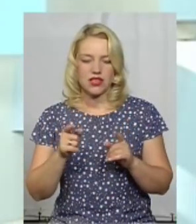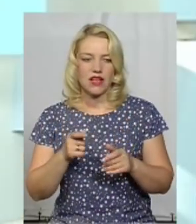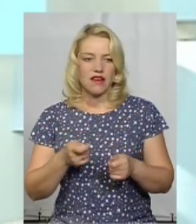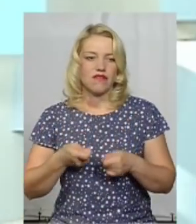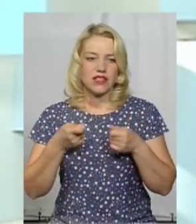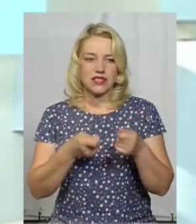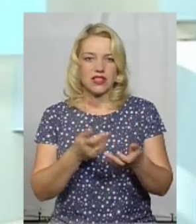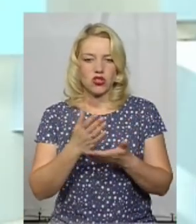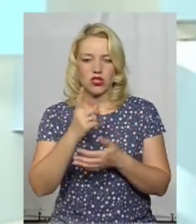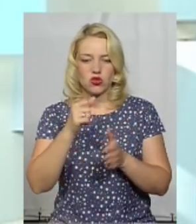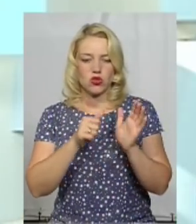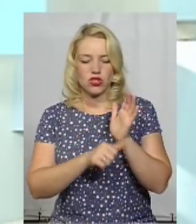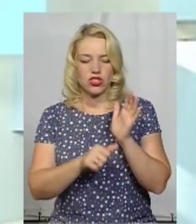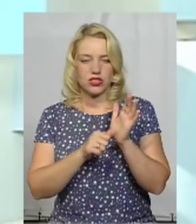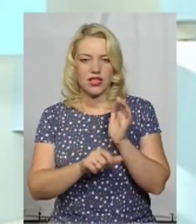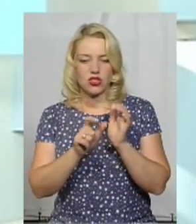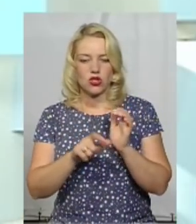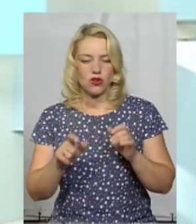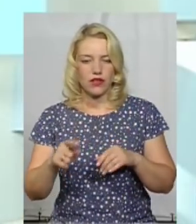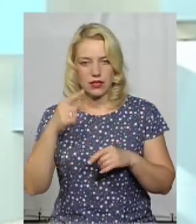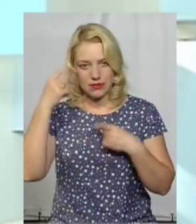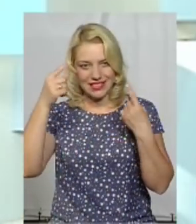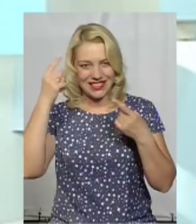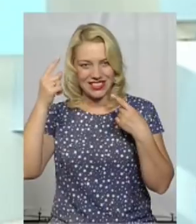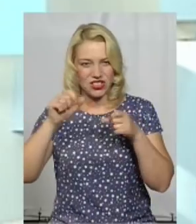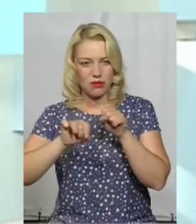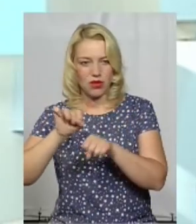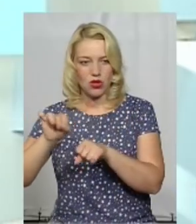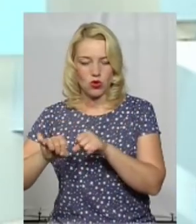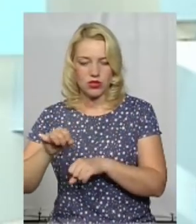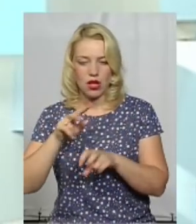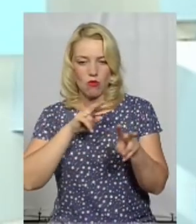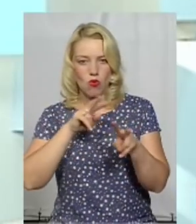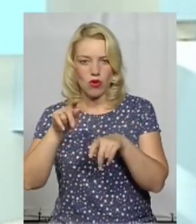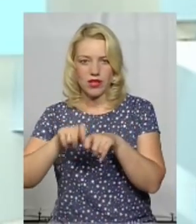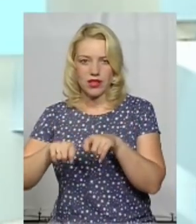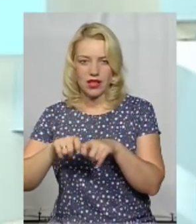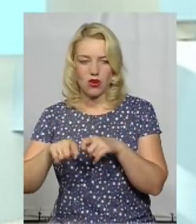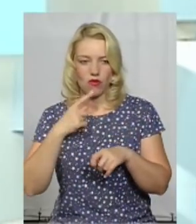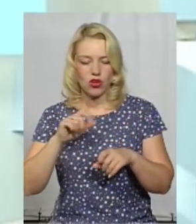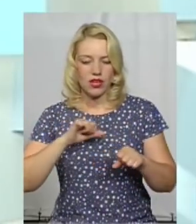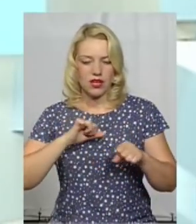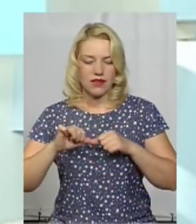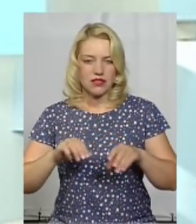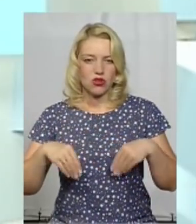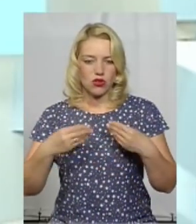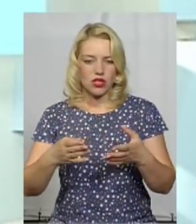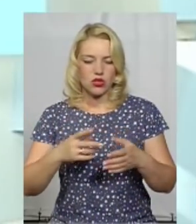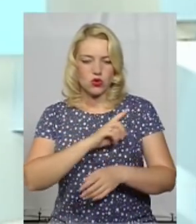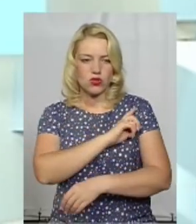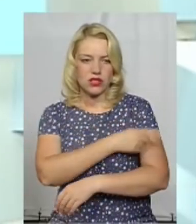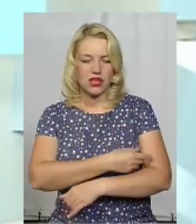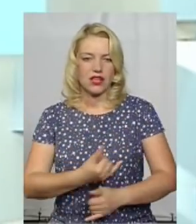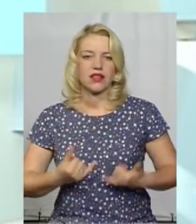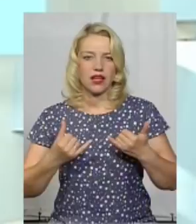160 чоловік з психічними розглядами. Моніторингова група відзначила, що керівництво закладу докладає зусиль для належного